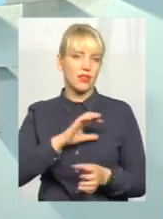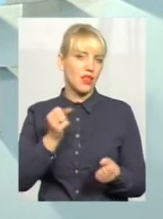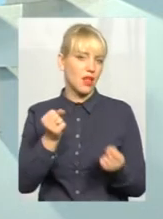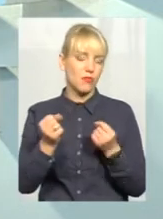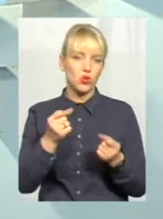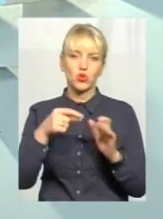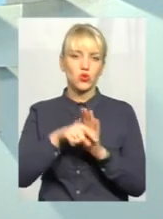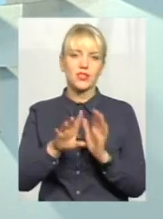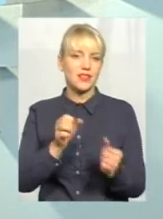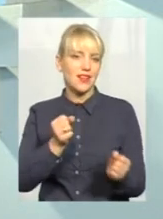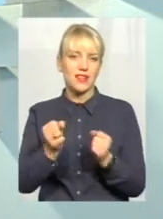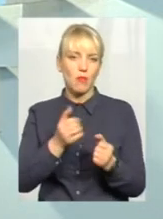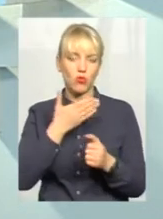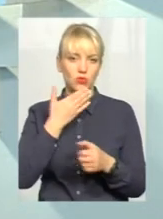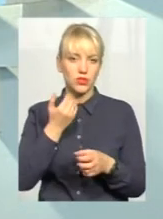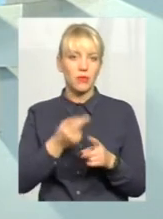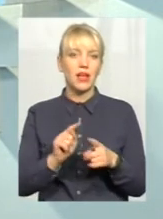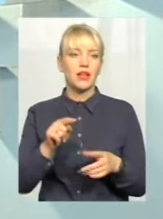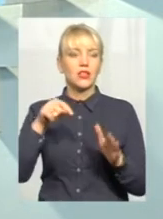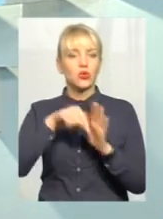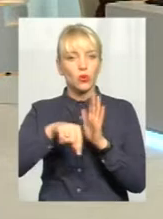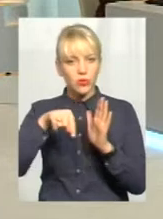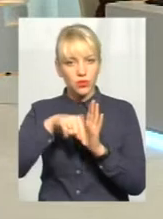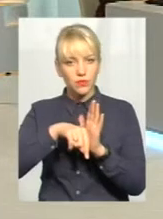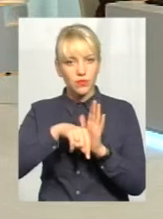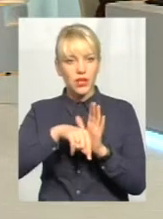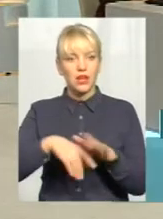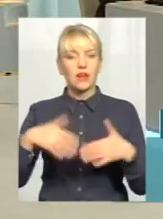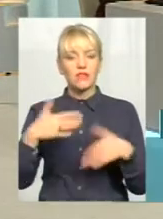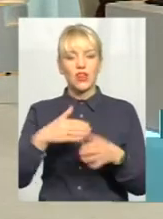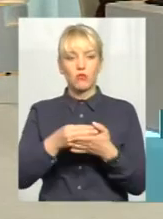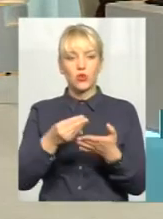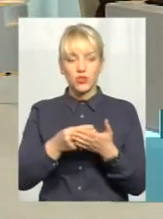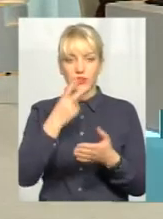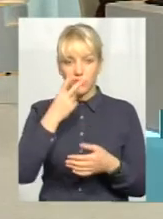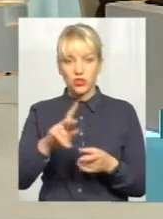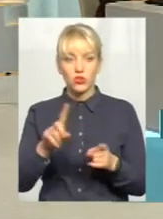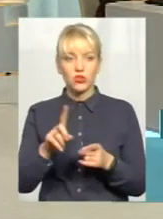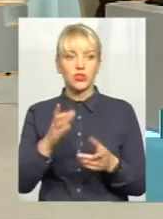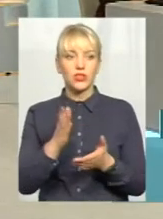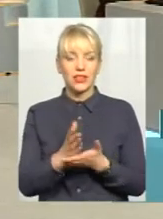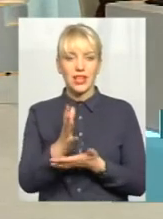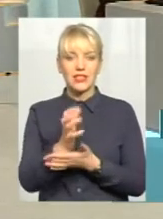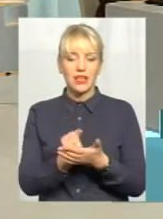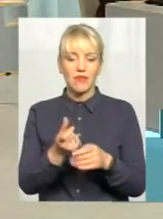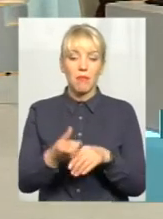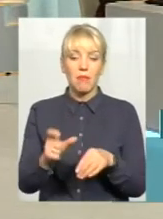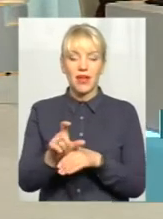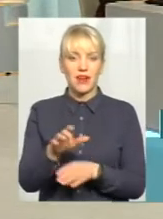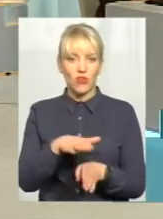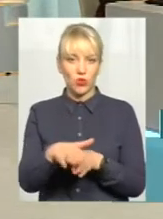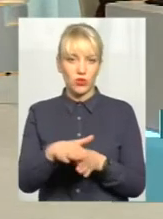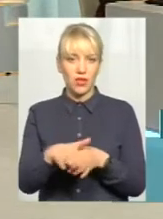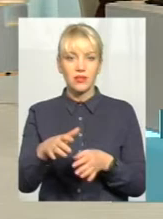Що це значить ненапруженими? Ну, тобто, уже в бюджеті видно, що є резерв перевиконання. Тобто,